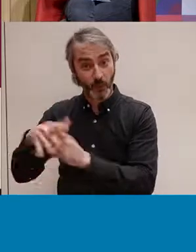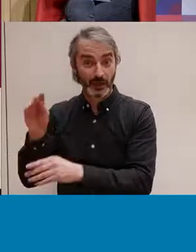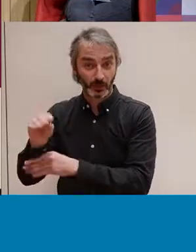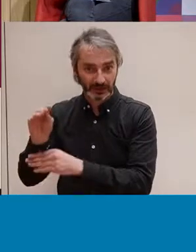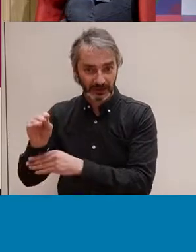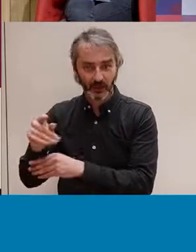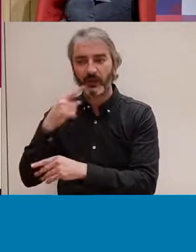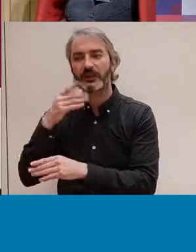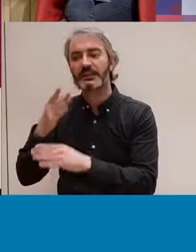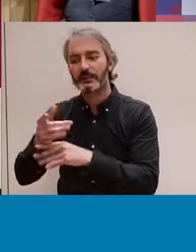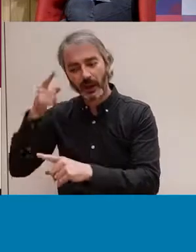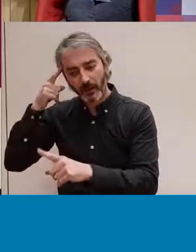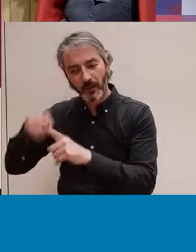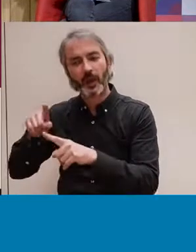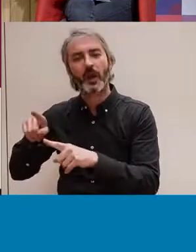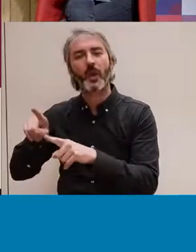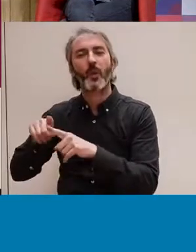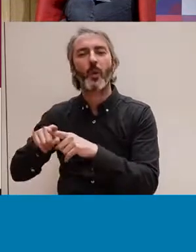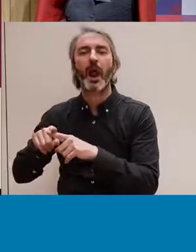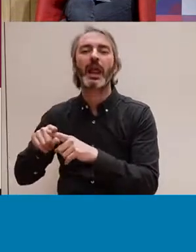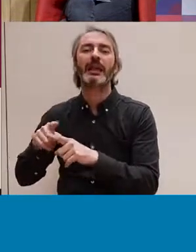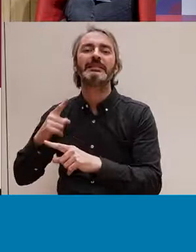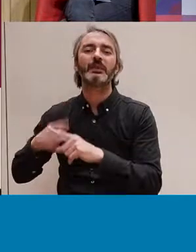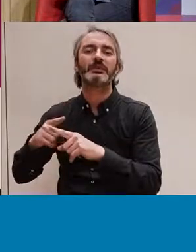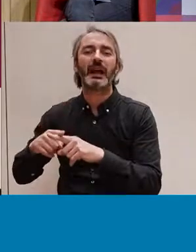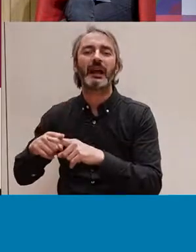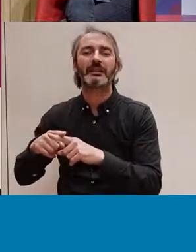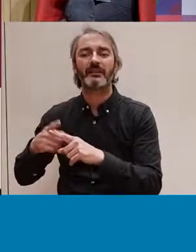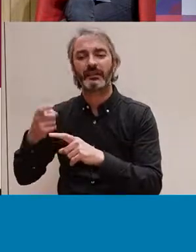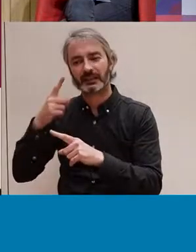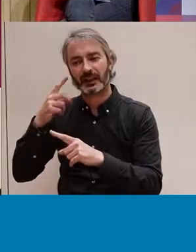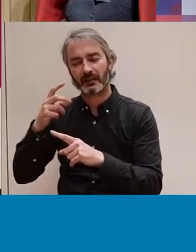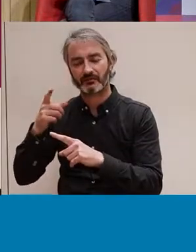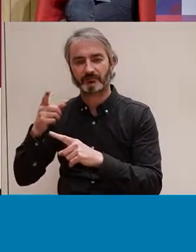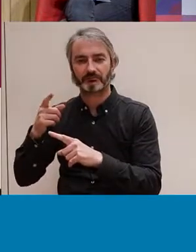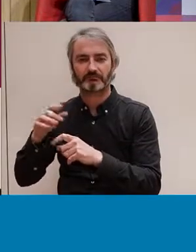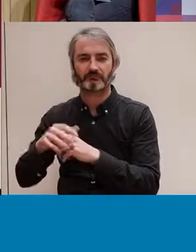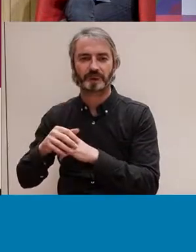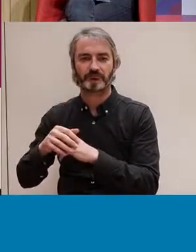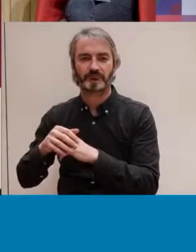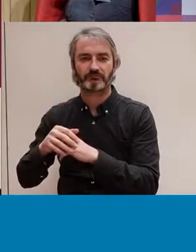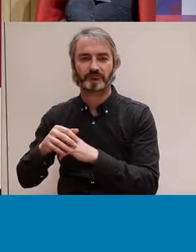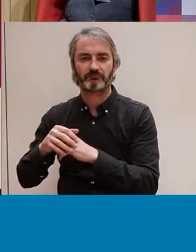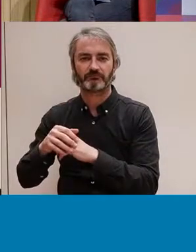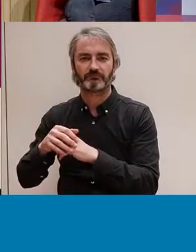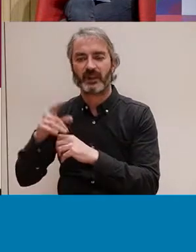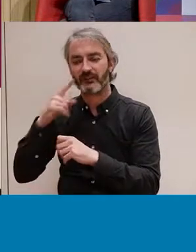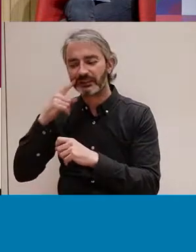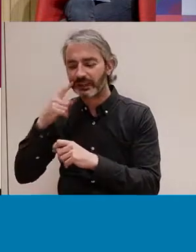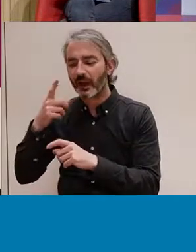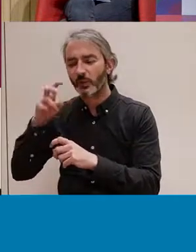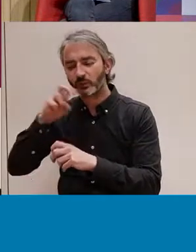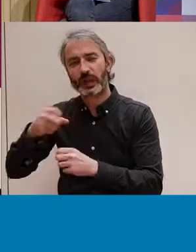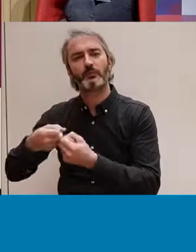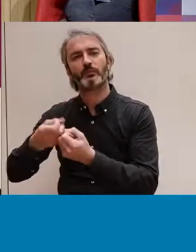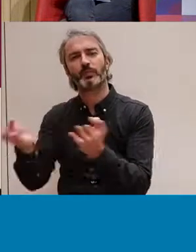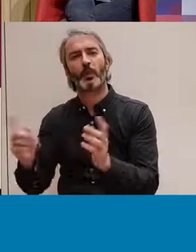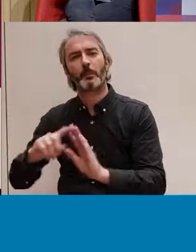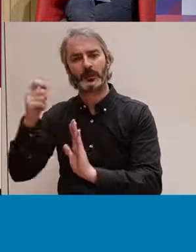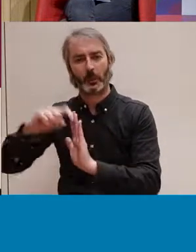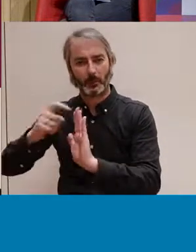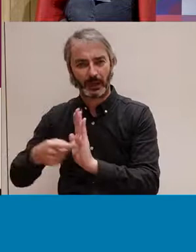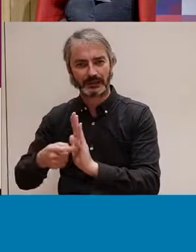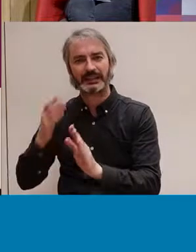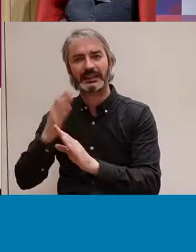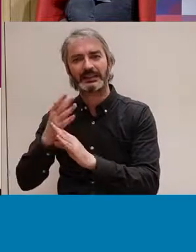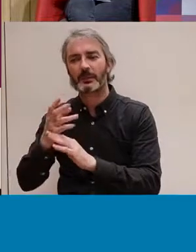sexualitat hegemònic. Aquest model de sexualitat hegemònic es reprodueix a través de totes les representacions, també d'aquí neix la necessitat de crear